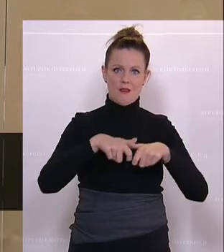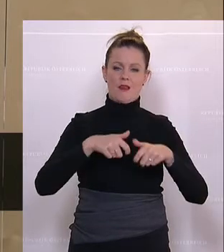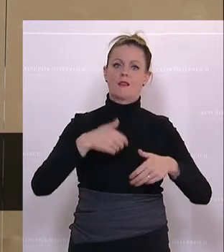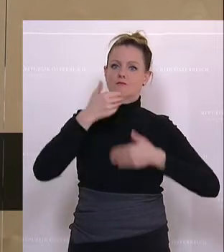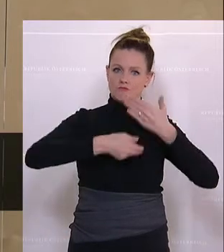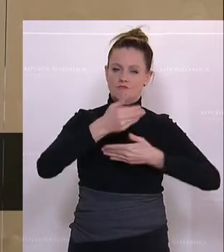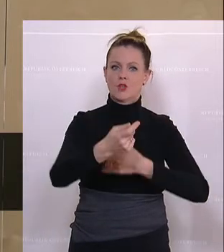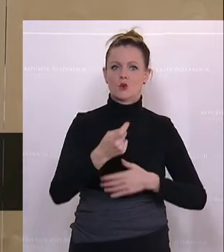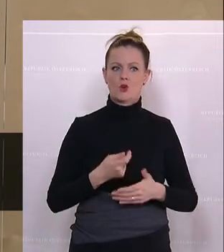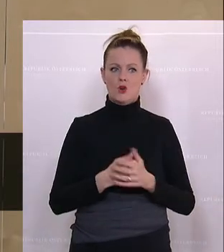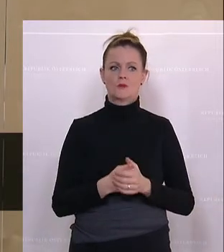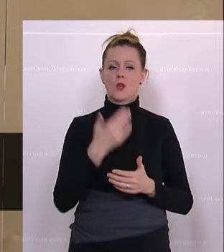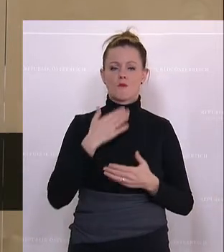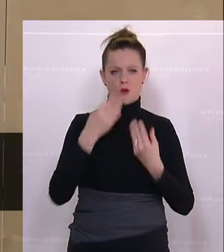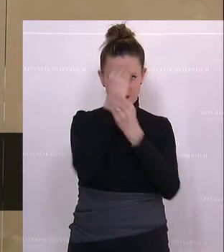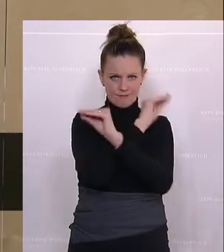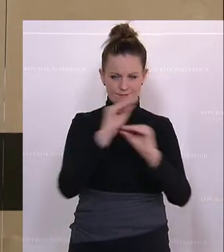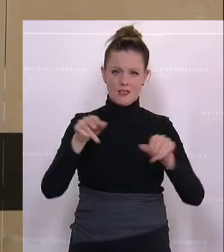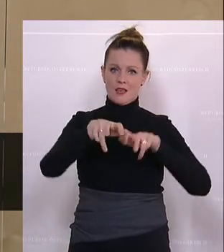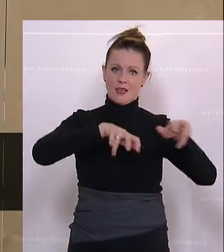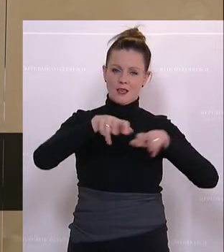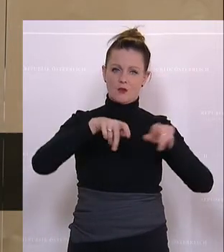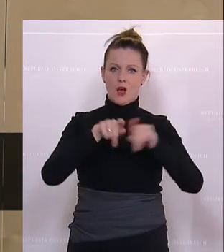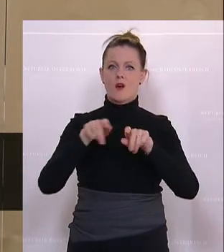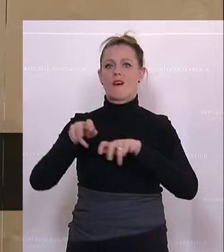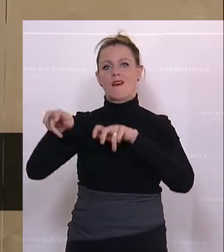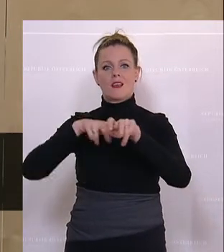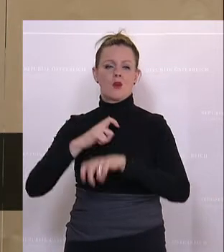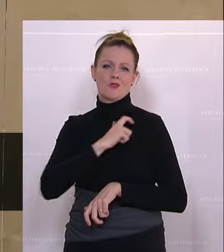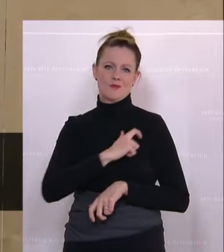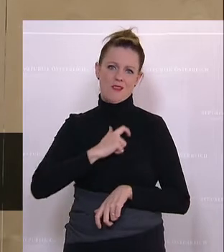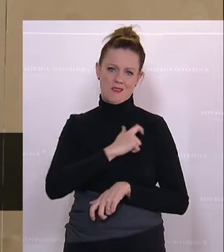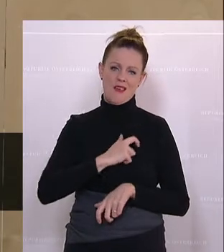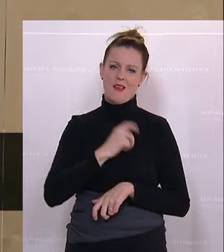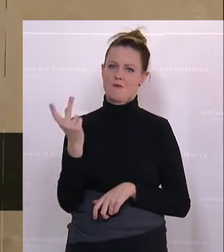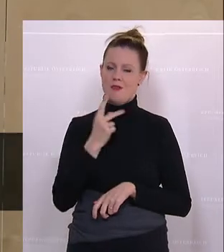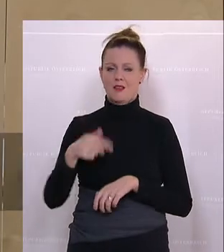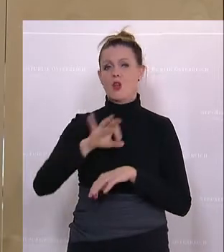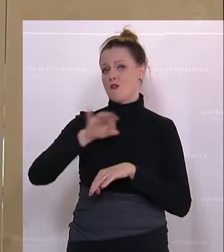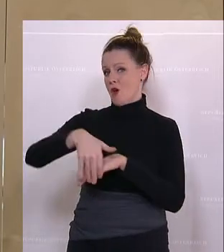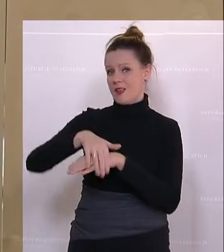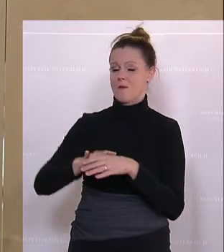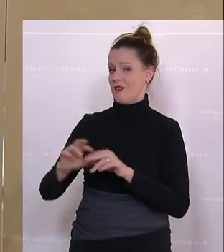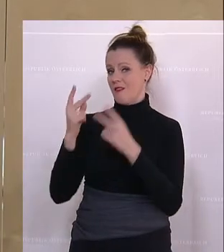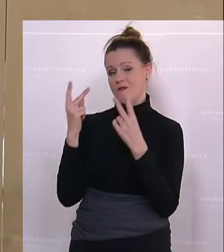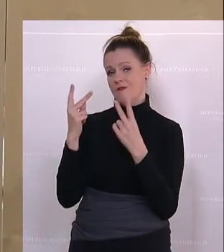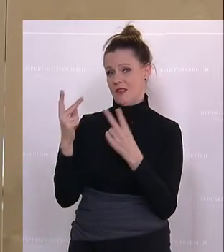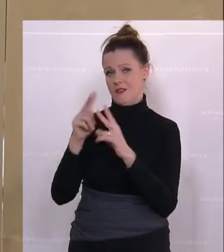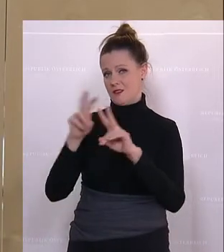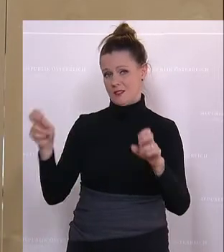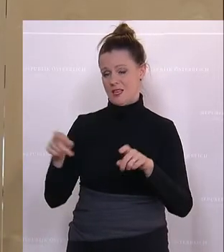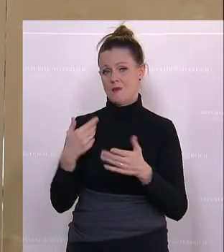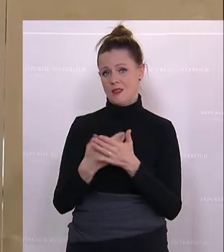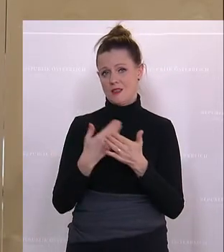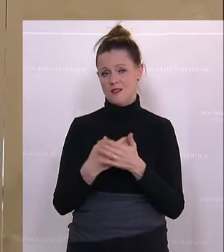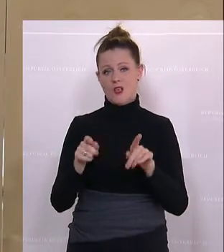Ich möchte schon sagen, dass die Regierung und die Regierungsfraktionen wirklich die Gemeinden ganz ein wesentliches Anliegen sind. Und wir